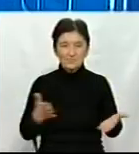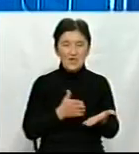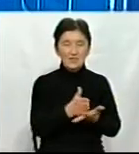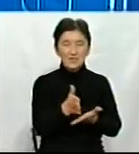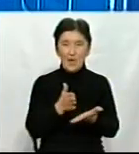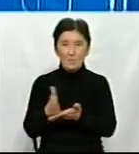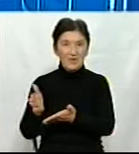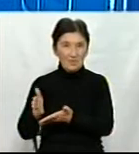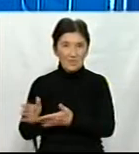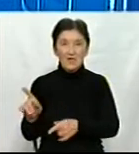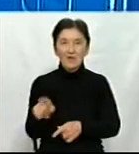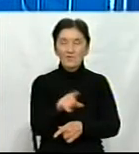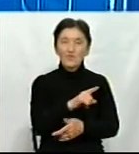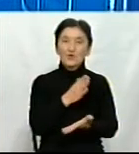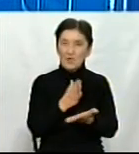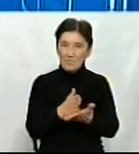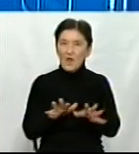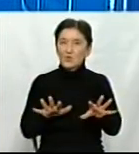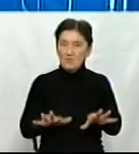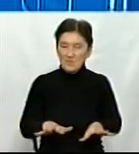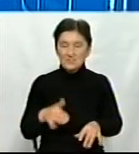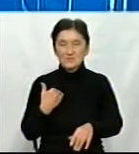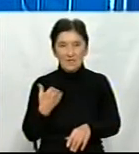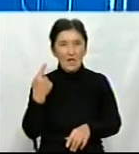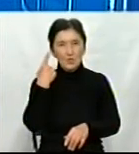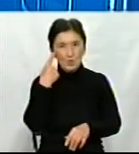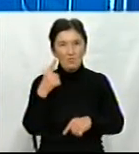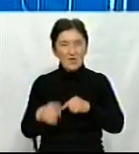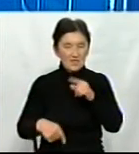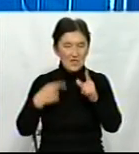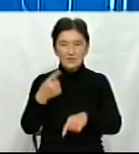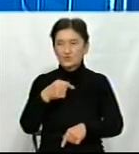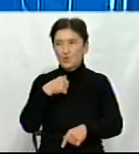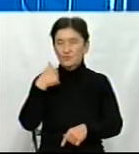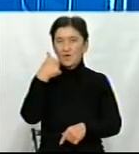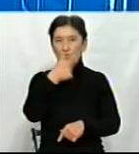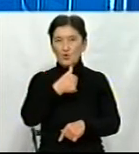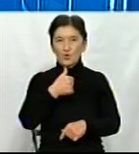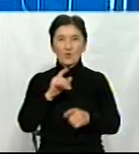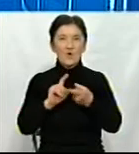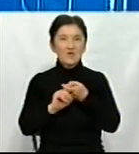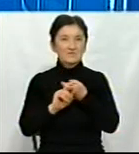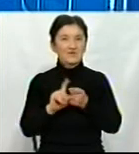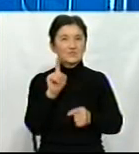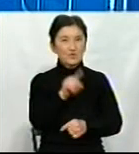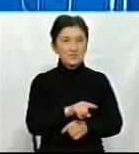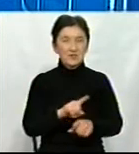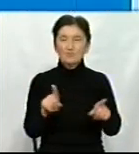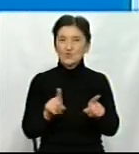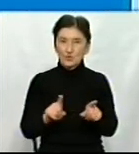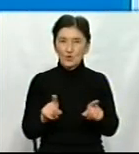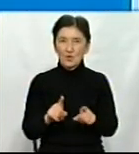Вони мають місце і, я думаю, в наступному році матимуть місце в зв'язку з тим, що, можливо,